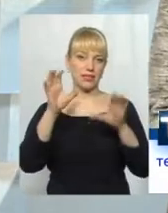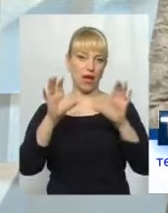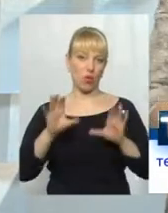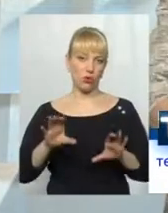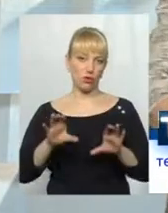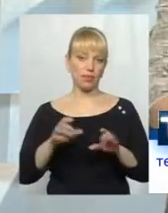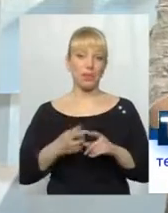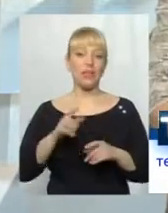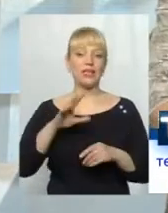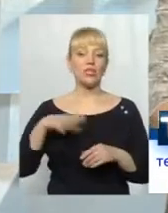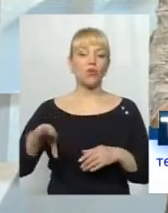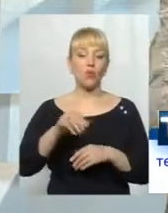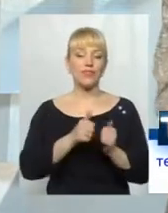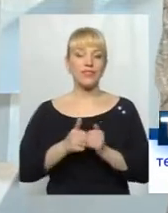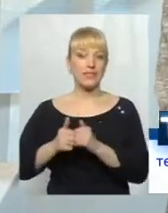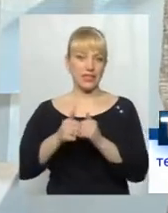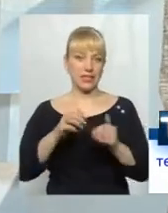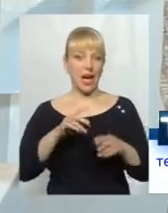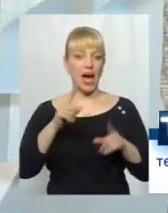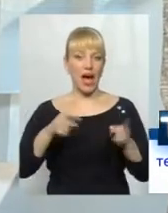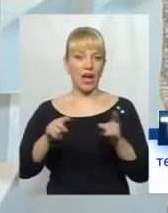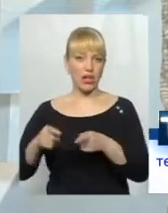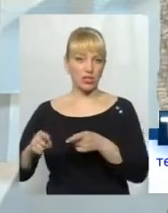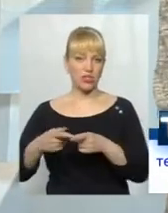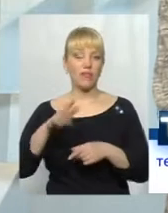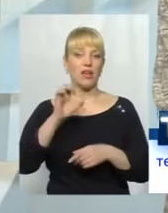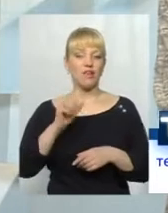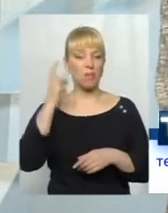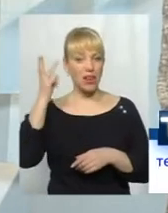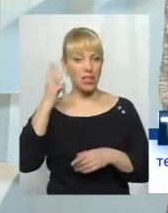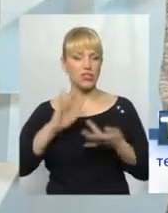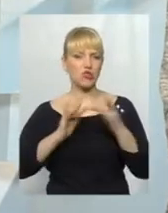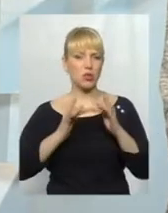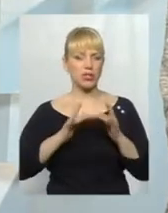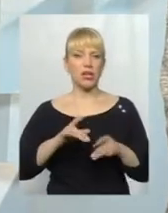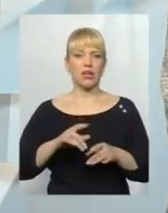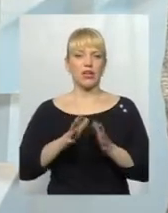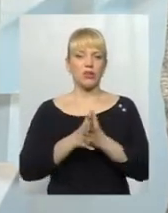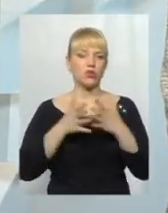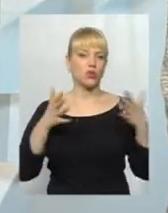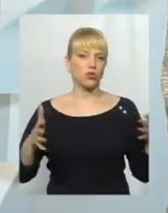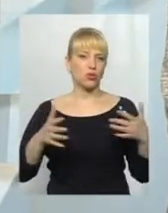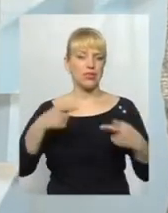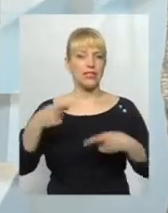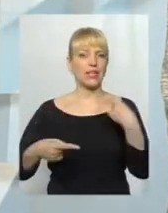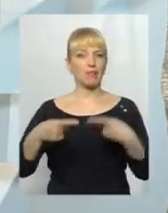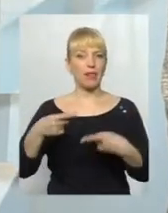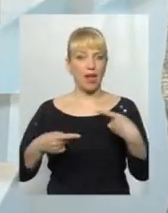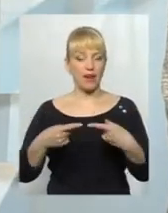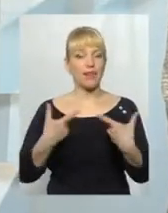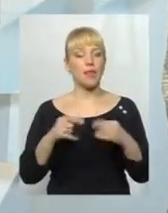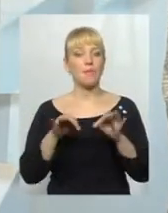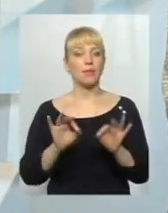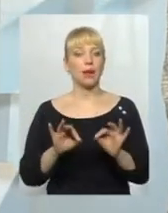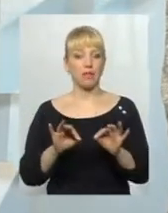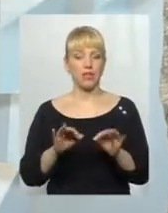Довкола цих арештів на Хмельниччині, особливо в соцмережах, розгорнулися цілі баталії. Де ж правда,